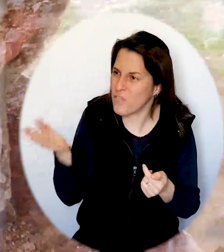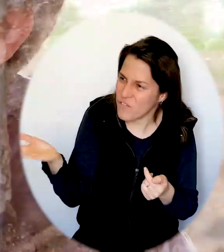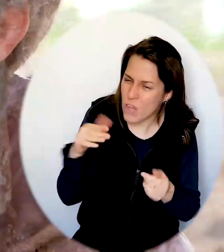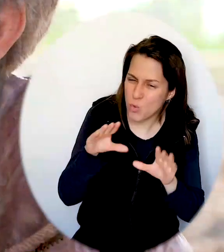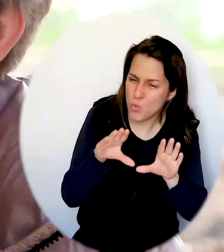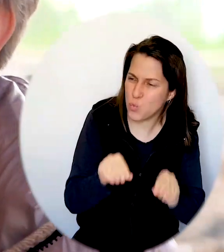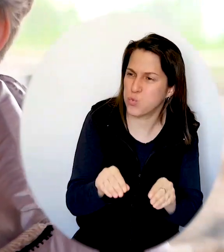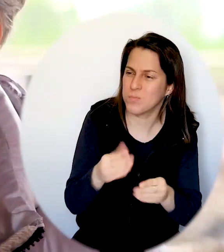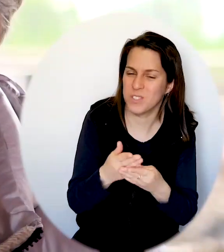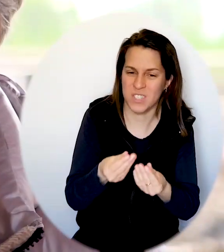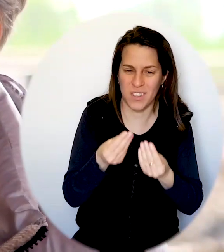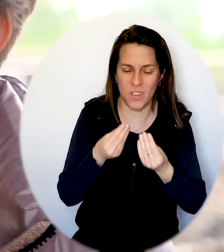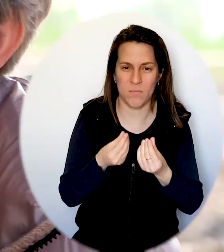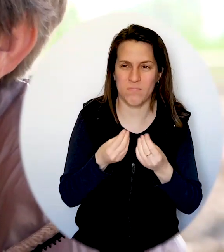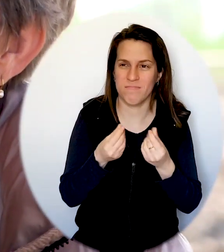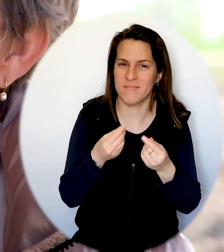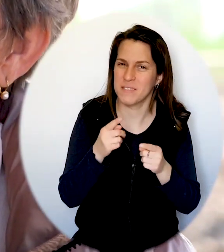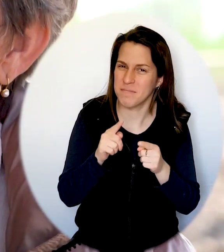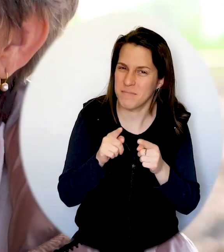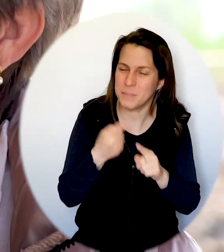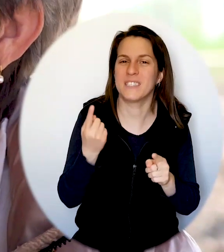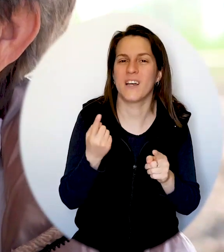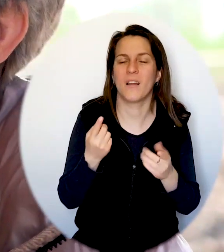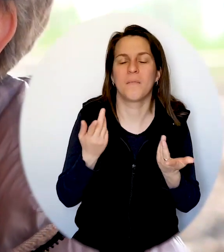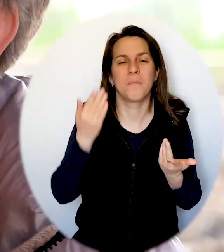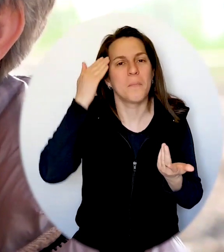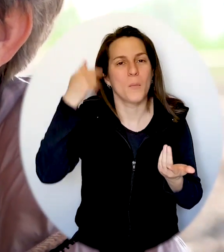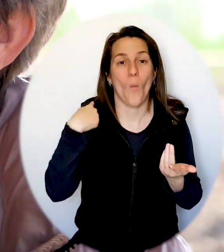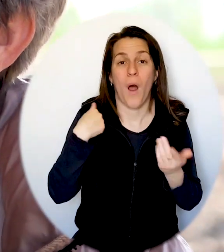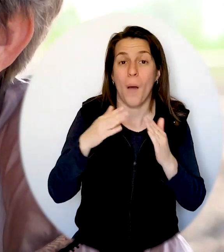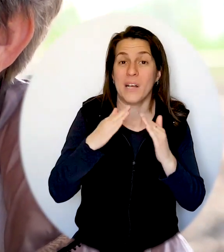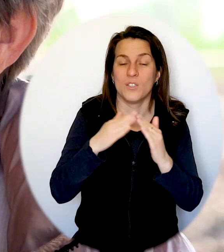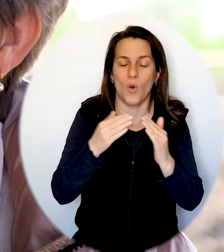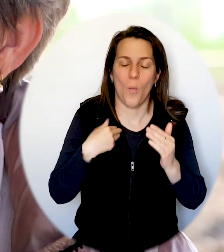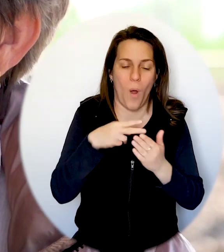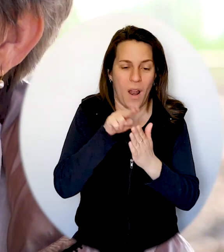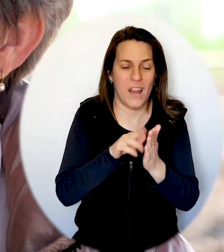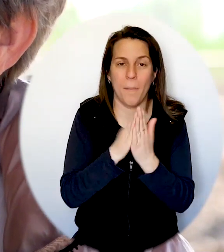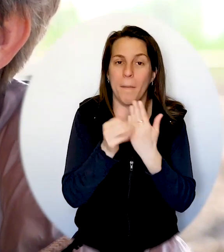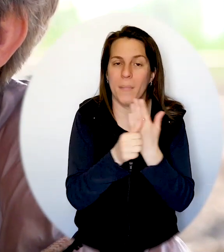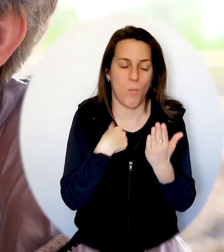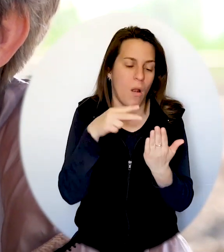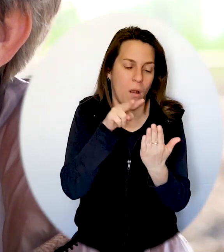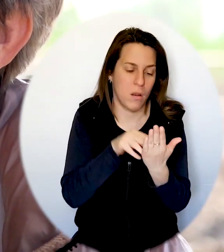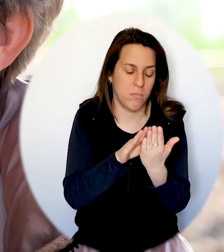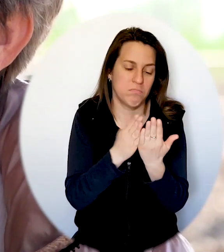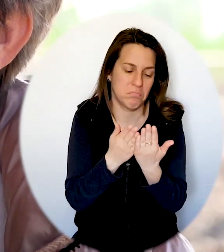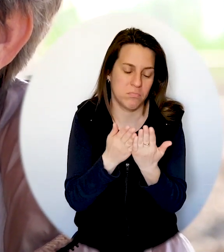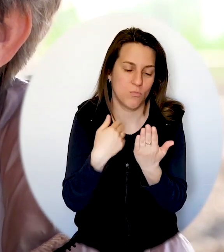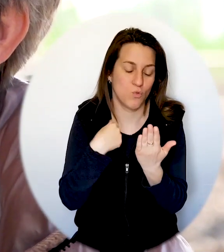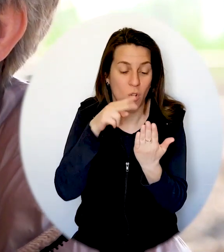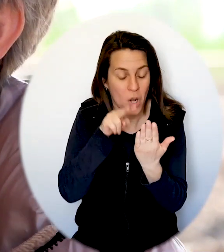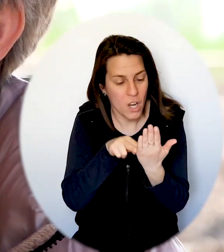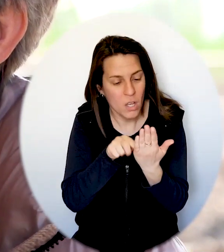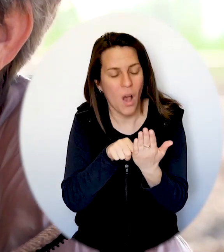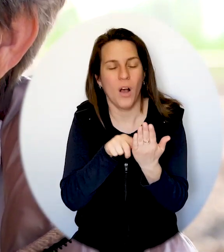et ça fait quelque chose. Si je suis à la maison, chez moi, à la maison, et je lis la Bible, bien sûr,